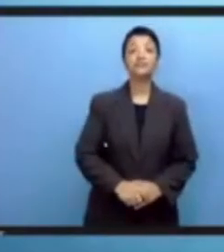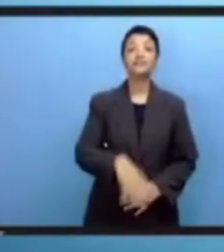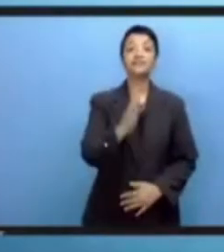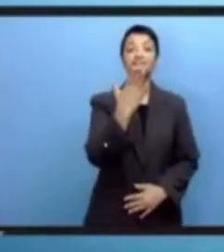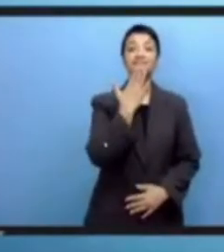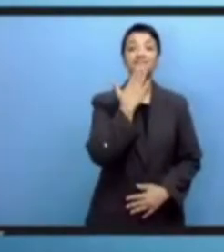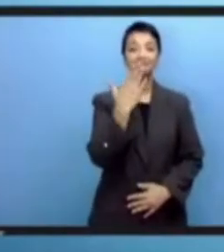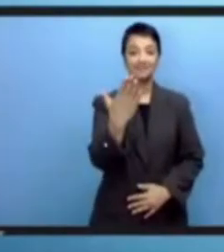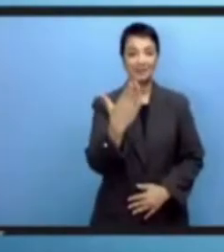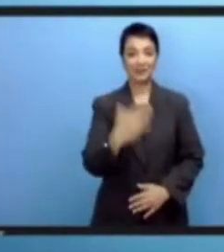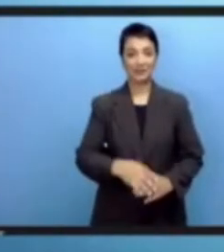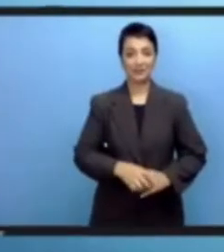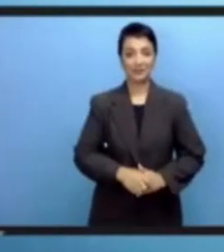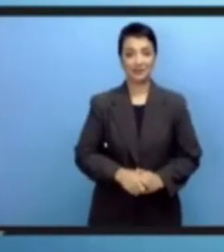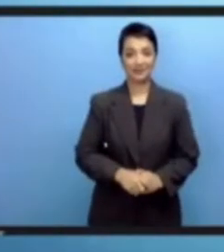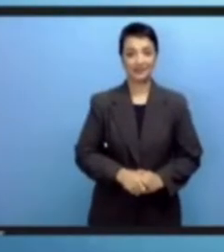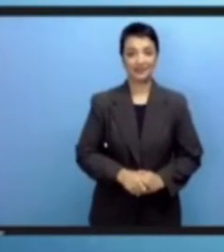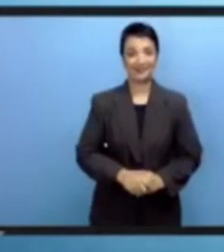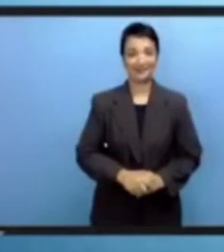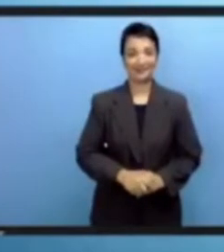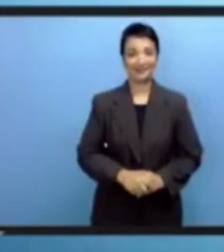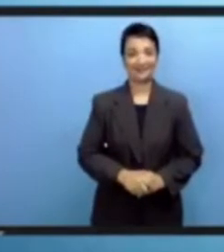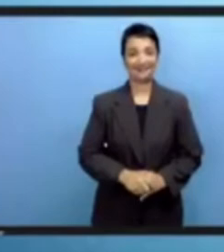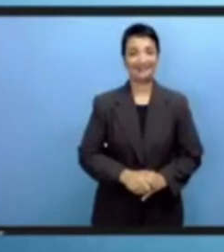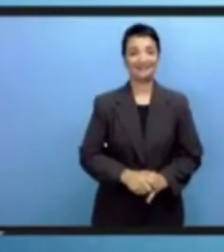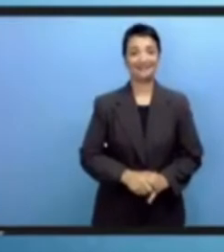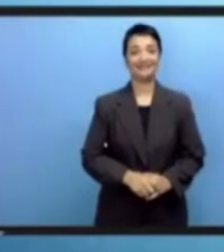شكرا جزيلا يا